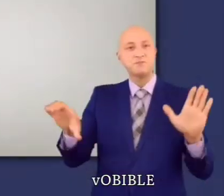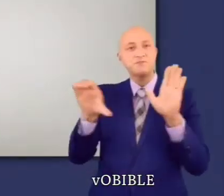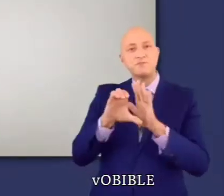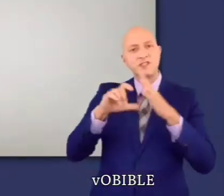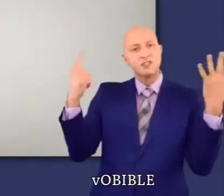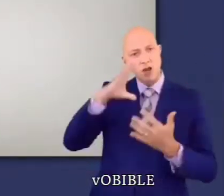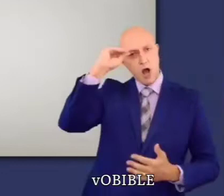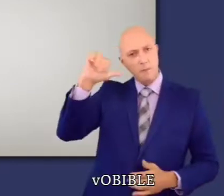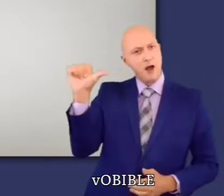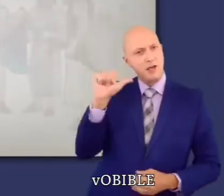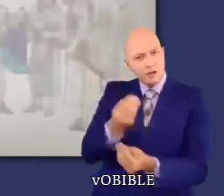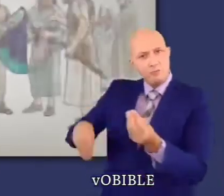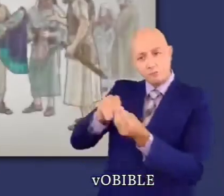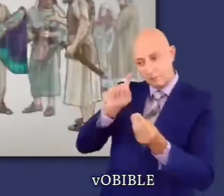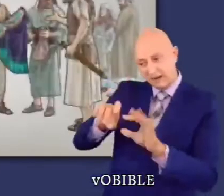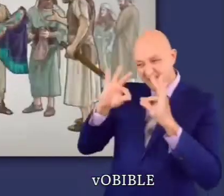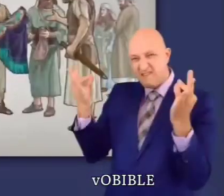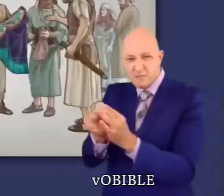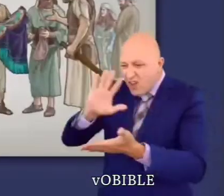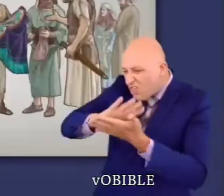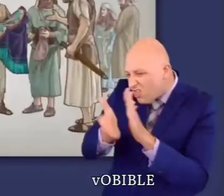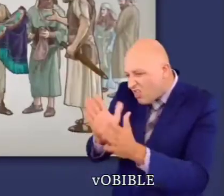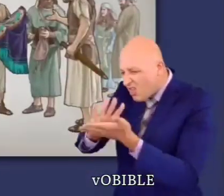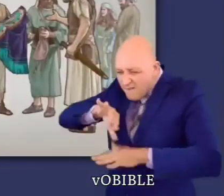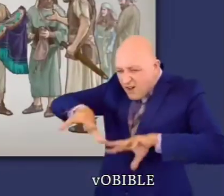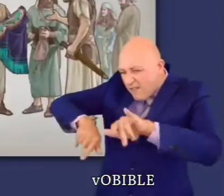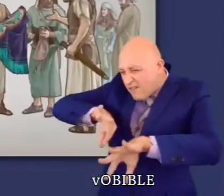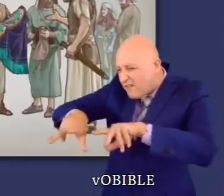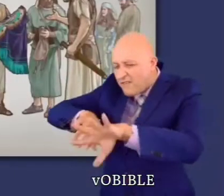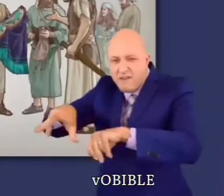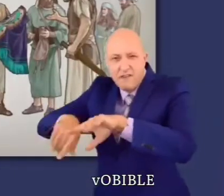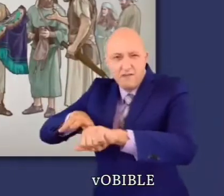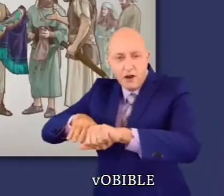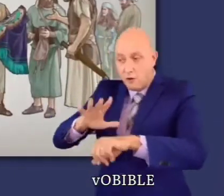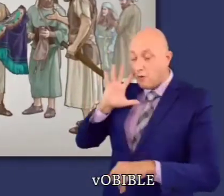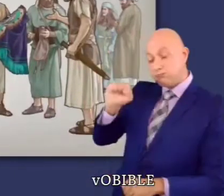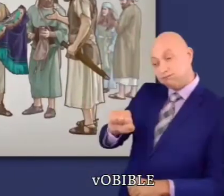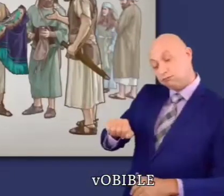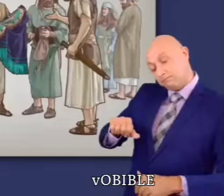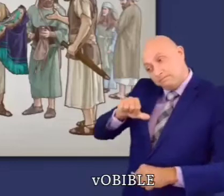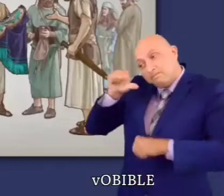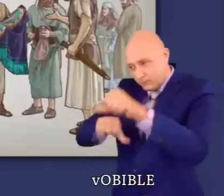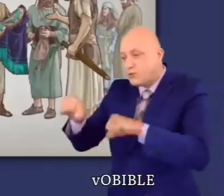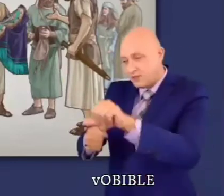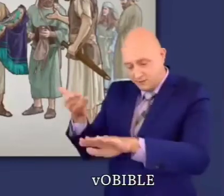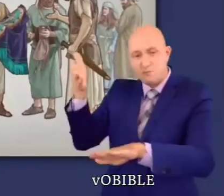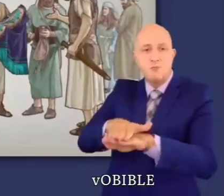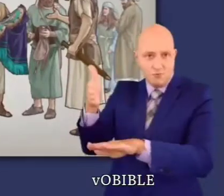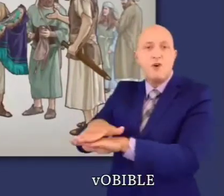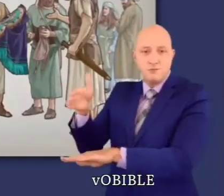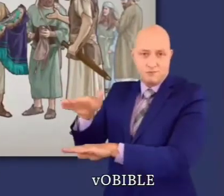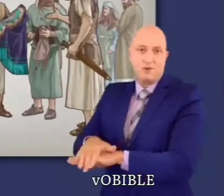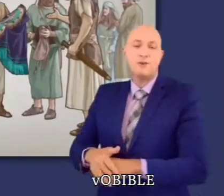Dans le chapitre 7, Akan, qui a désobéi en prenant du butin à Jéricho, est démasqué. Il est alors mis à mort,